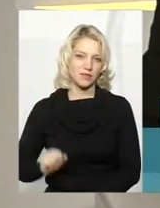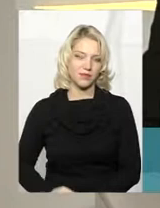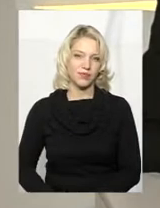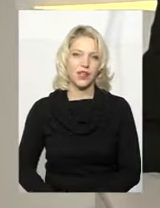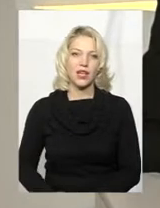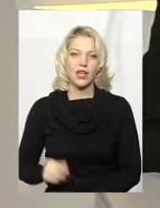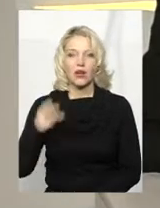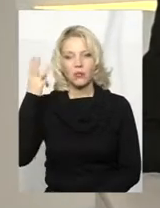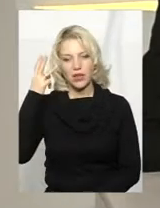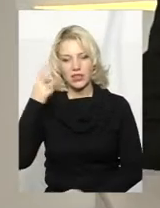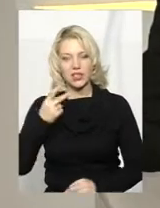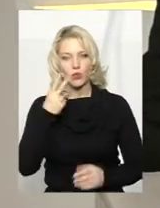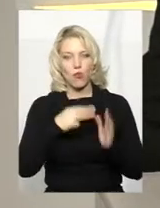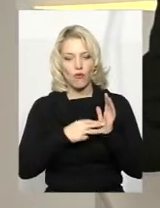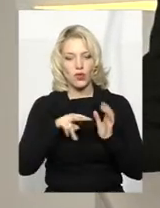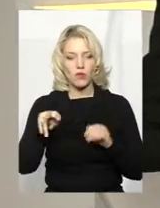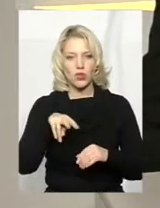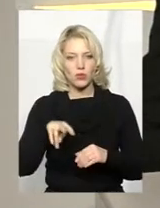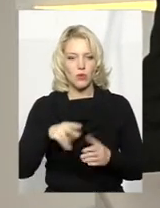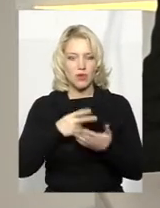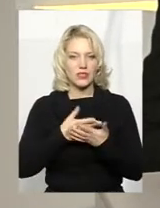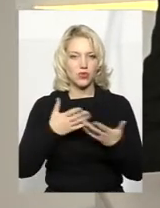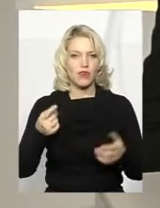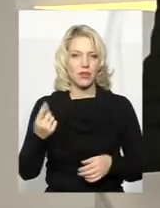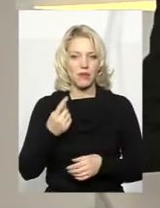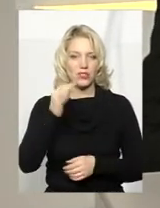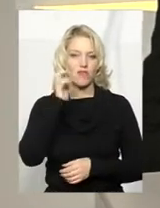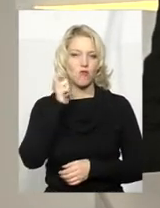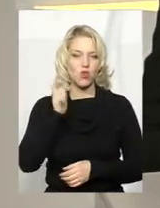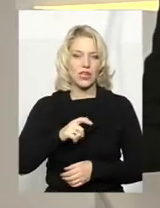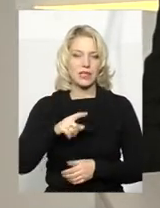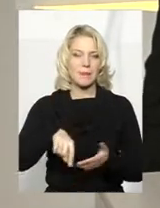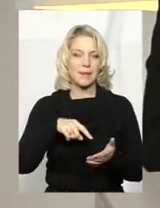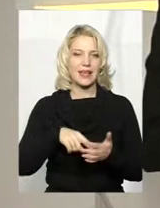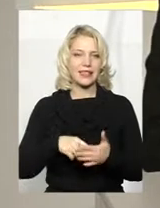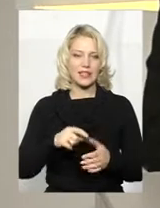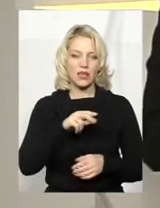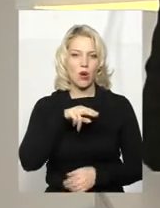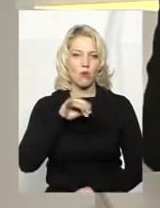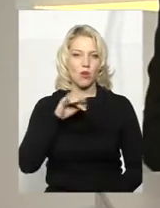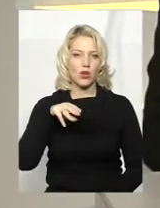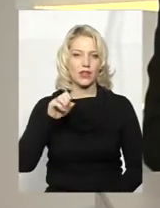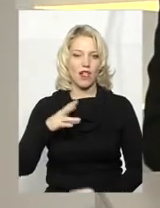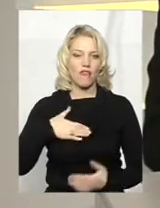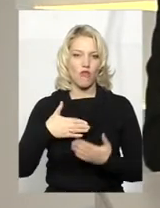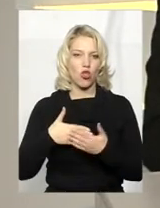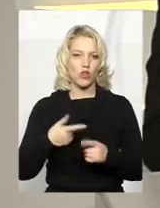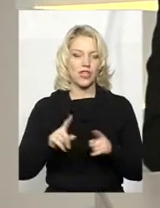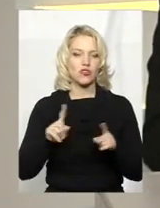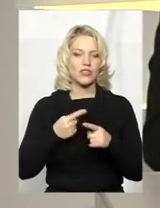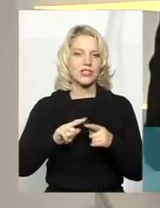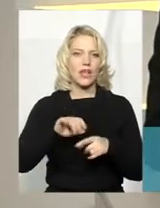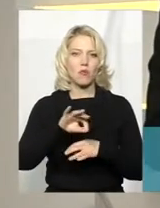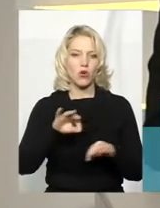У Хмельницькому 8 листопада презентували перший в Україні міський портал волонтерів. Що це за проєкт і